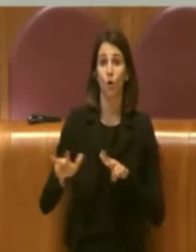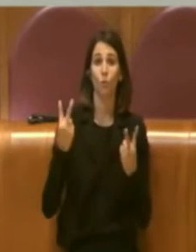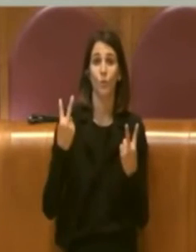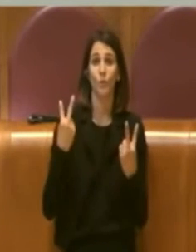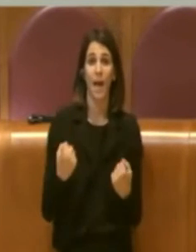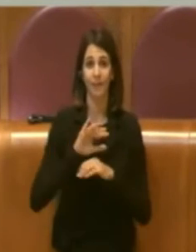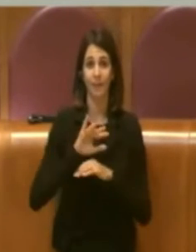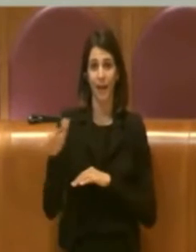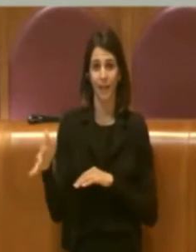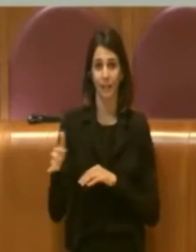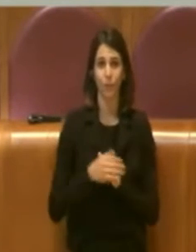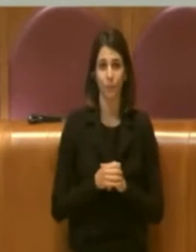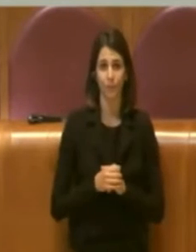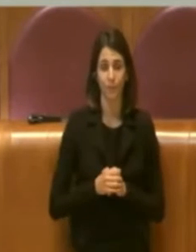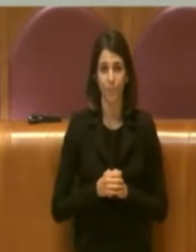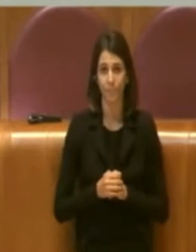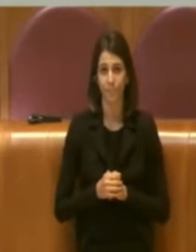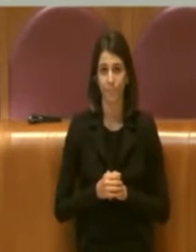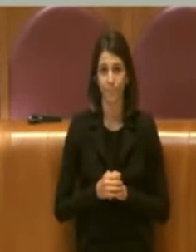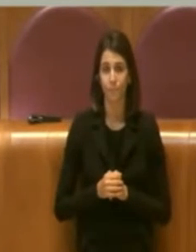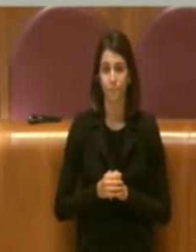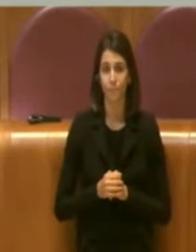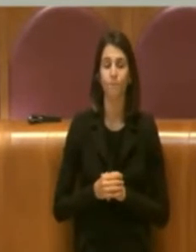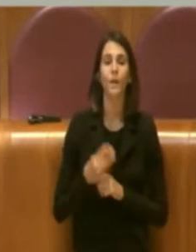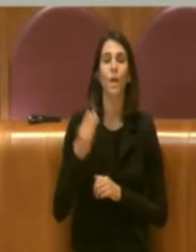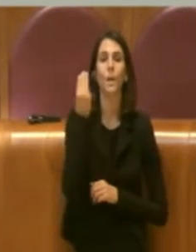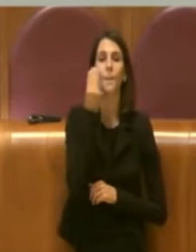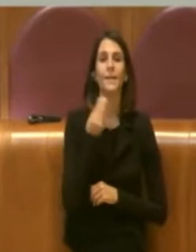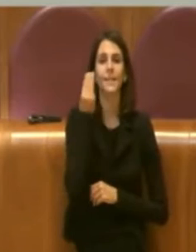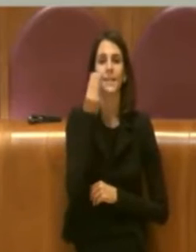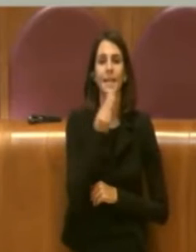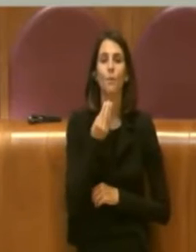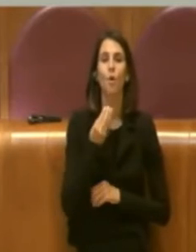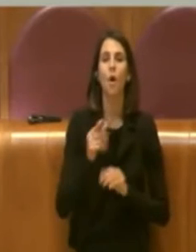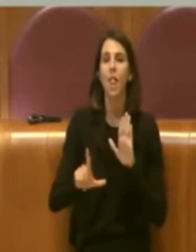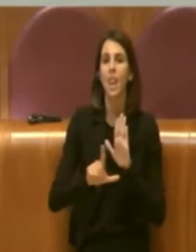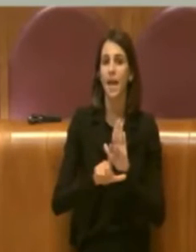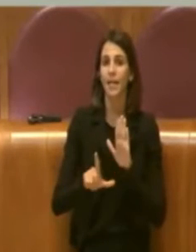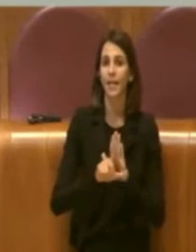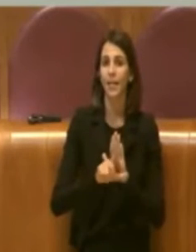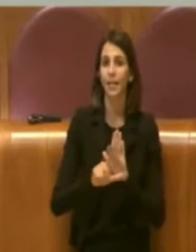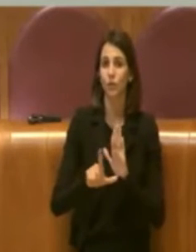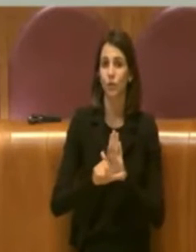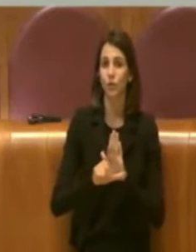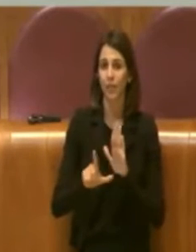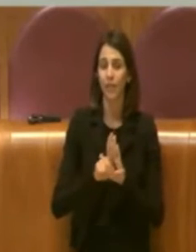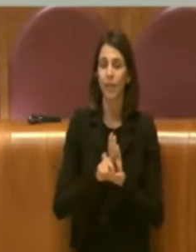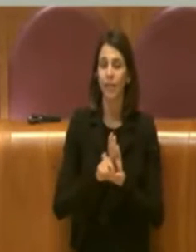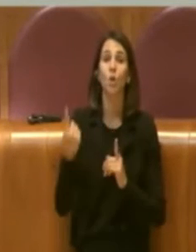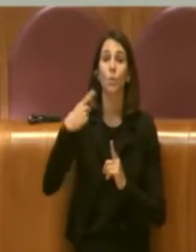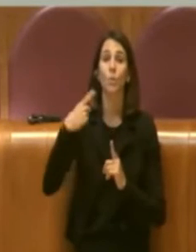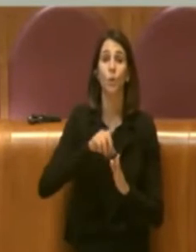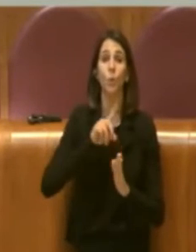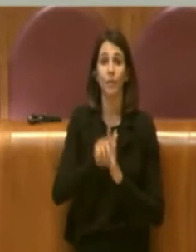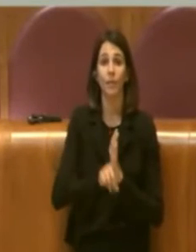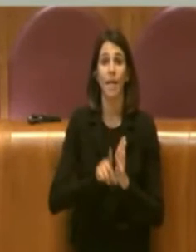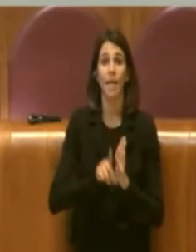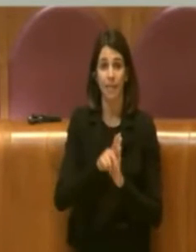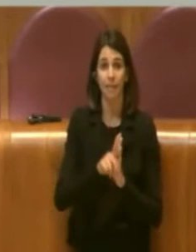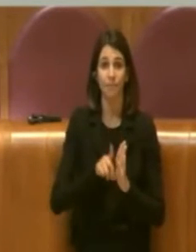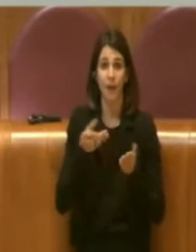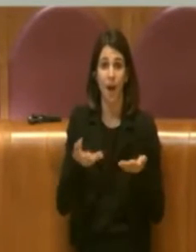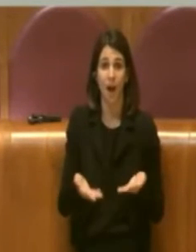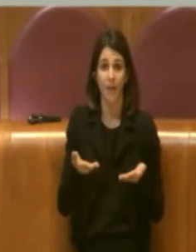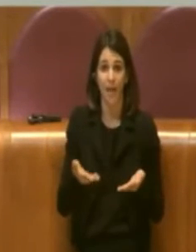che la normativa vigente, le attuali deliberazioni potrebbero essere